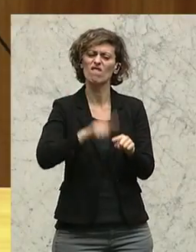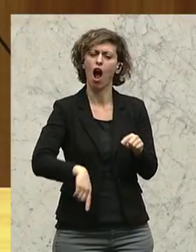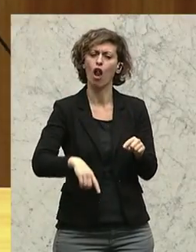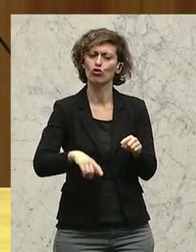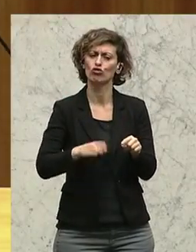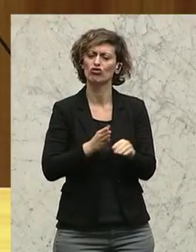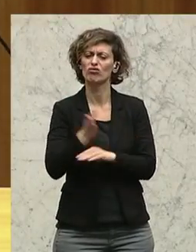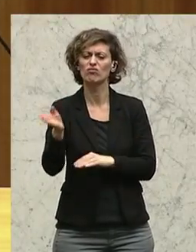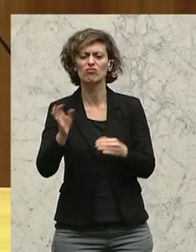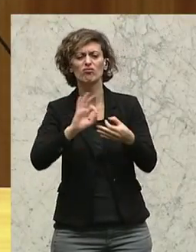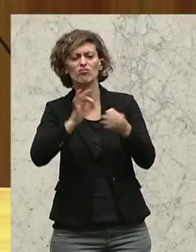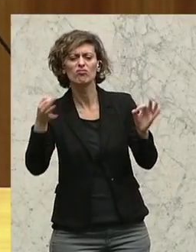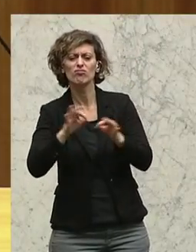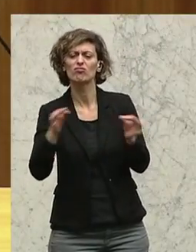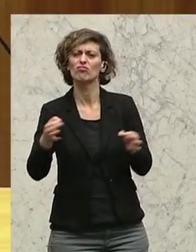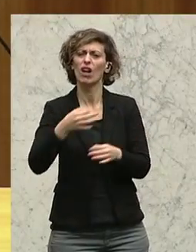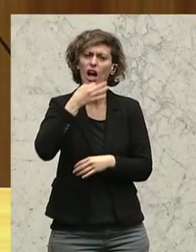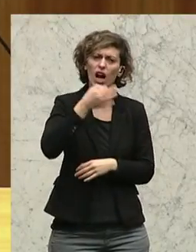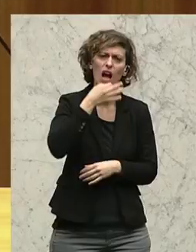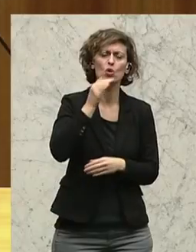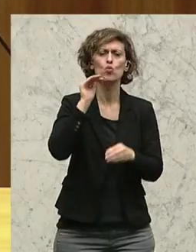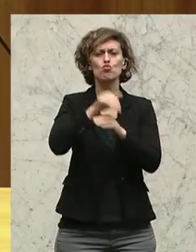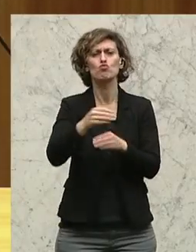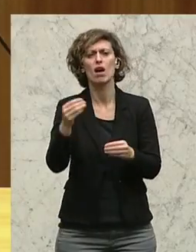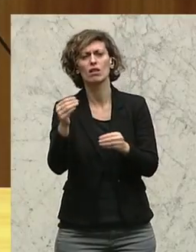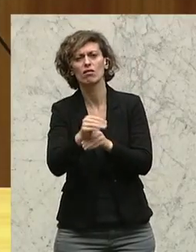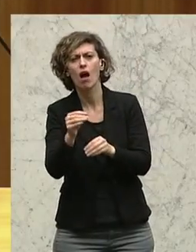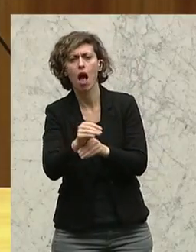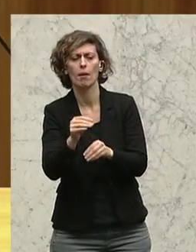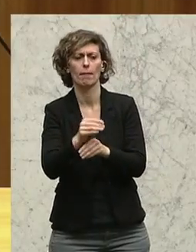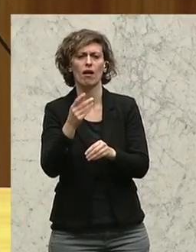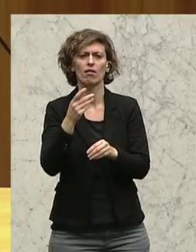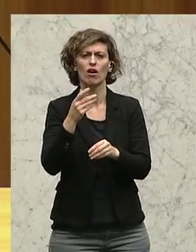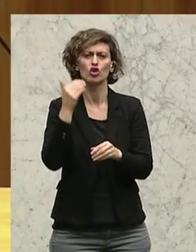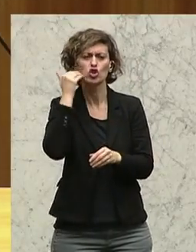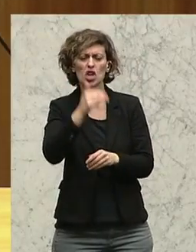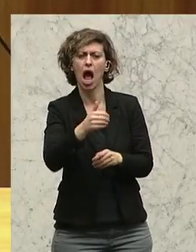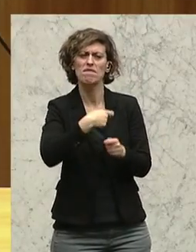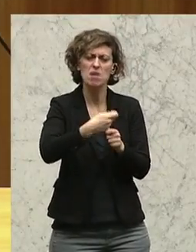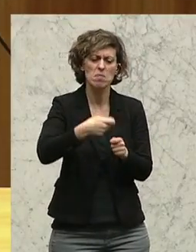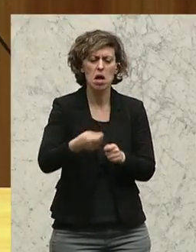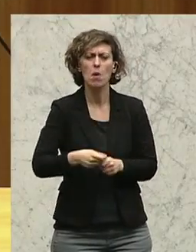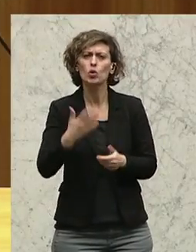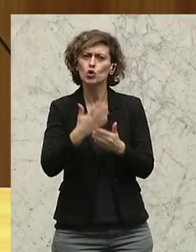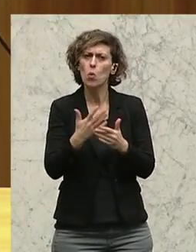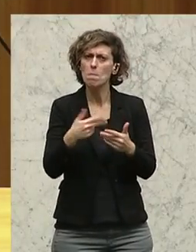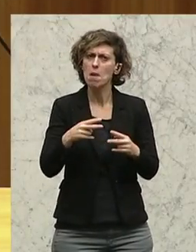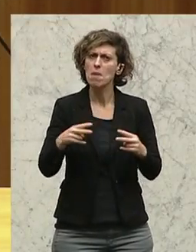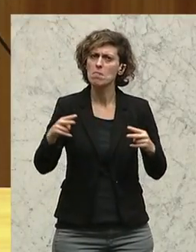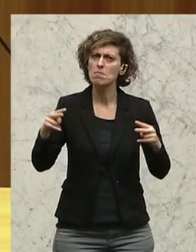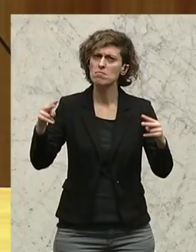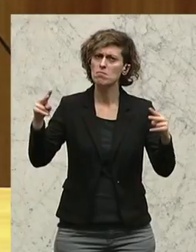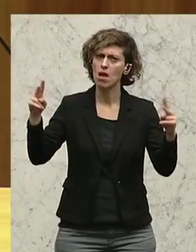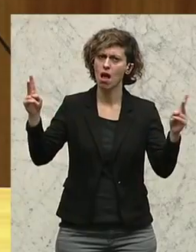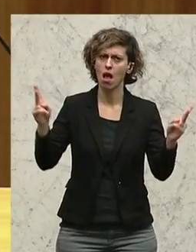oder diese Art von harter Rede und übertriebener Scharfe zunimmt in